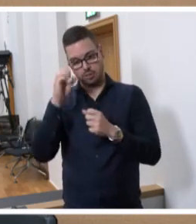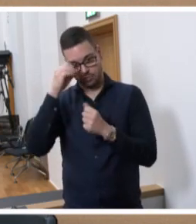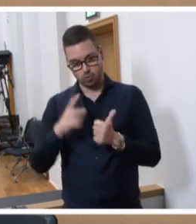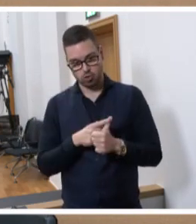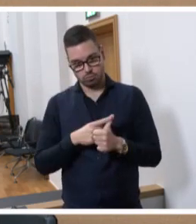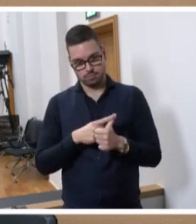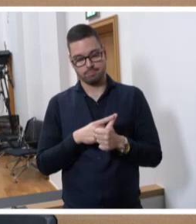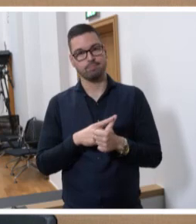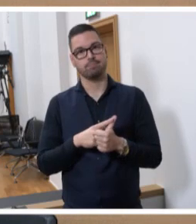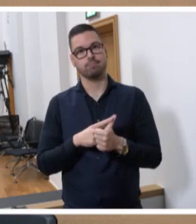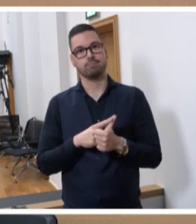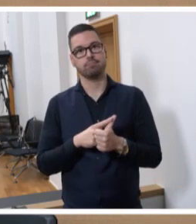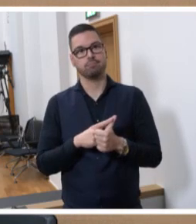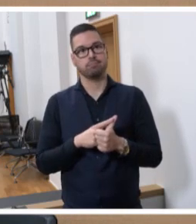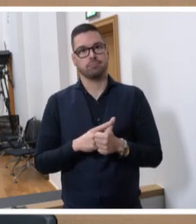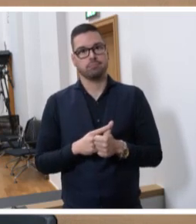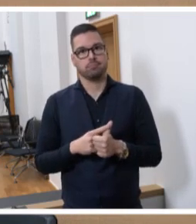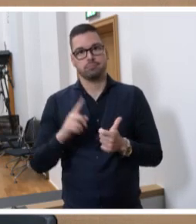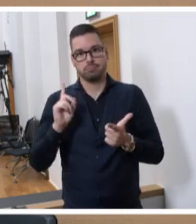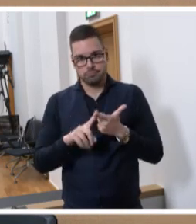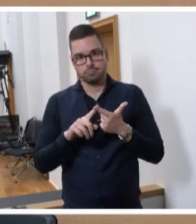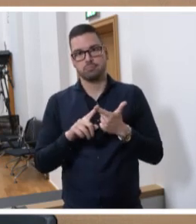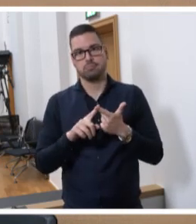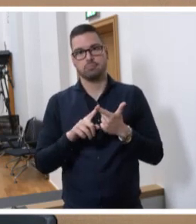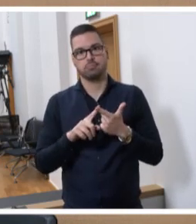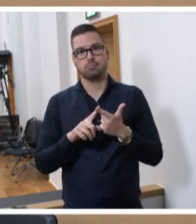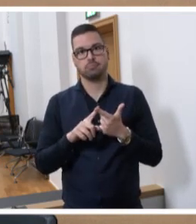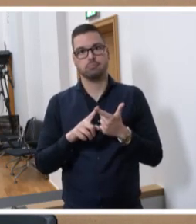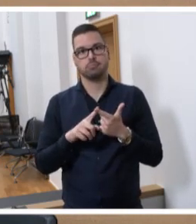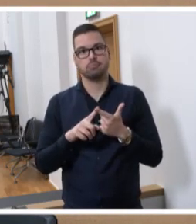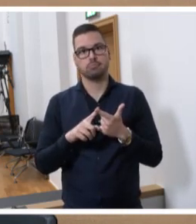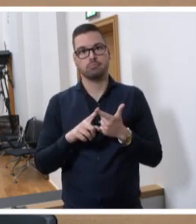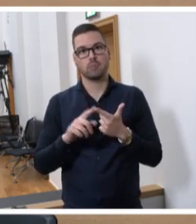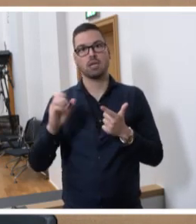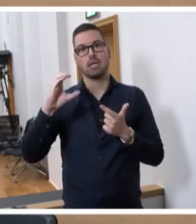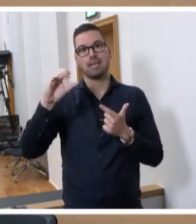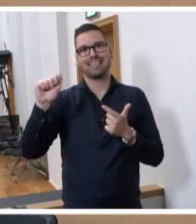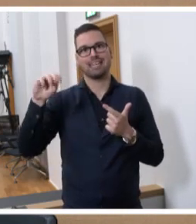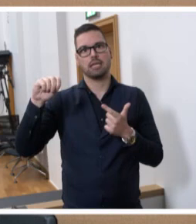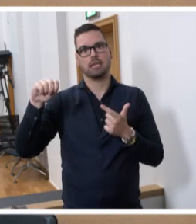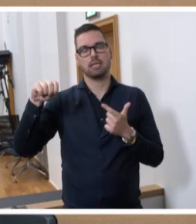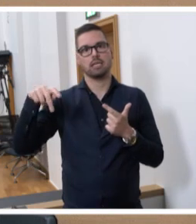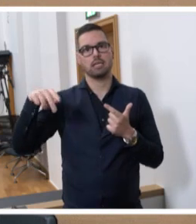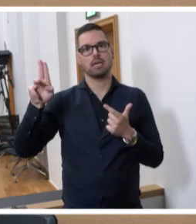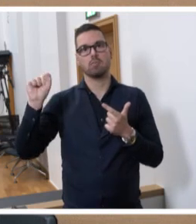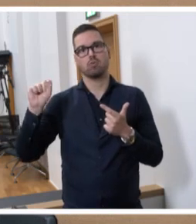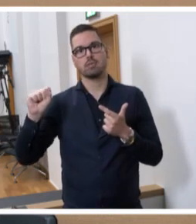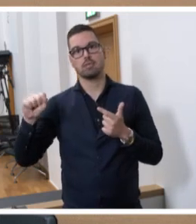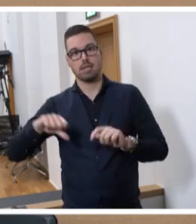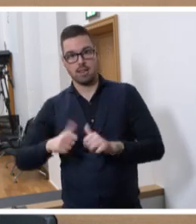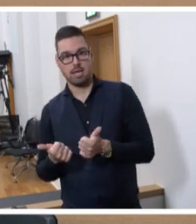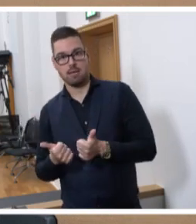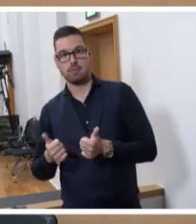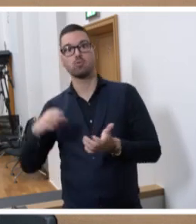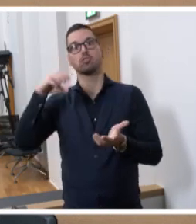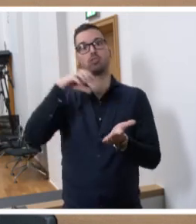gewählten Studienfachs. Zweitens die Attraktivität des Campuslebens und drittens die Attraktivität der